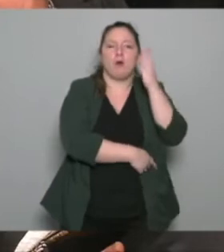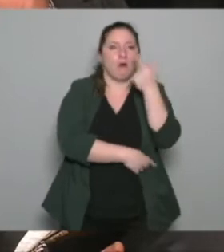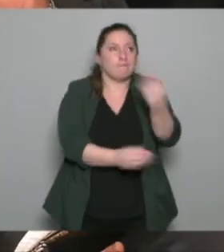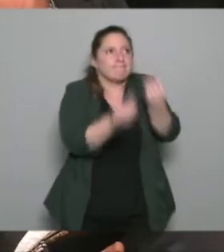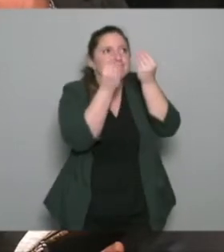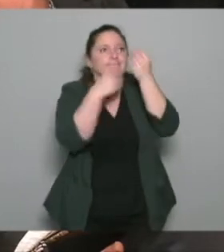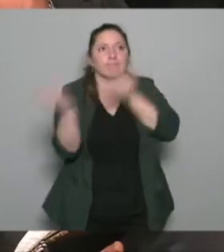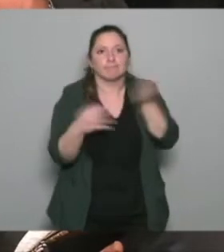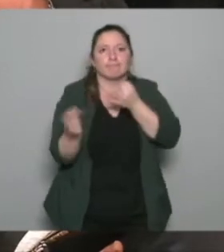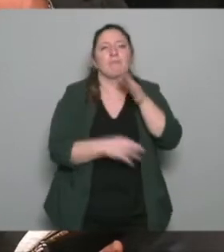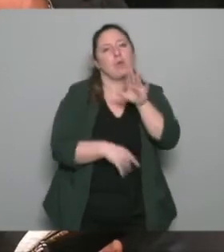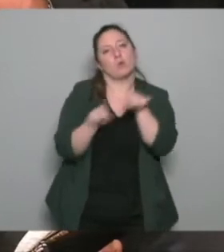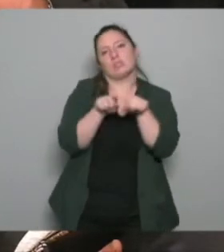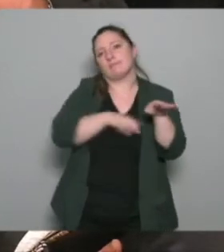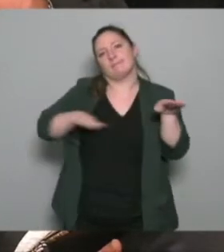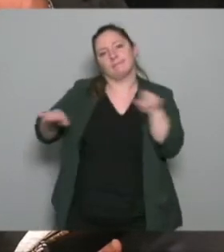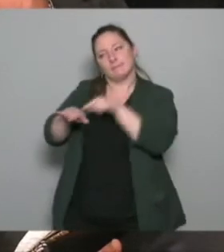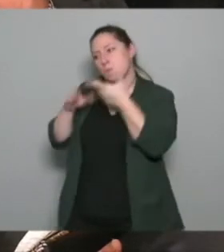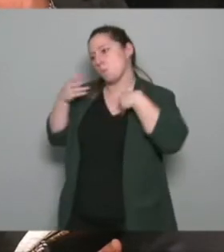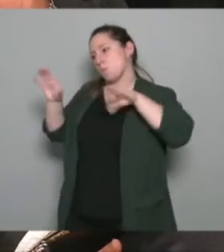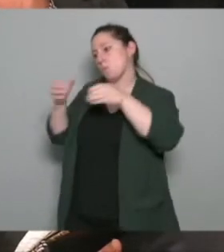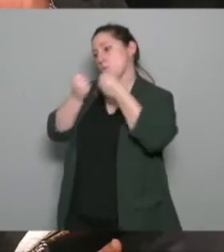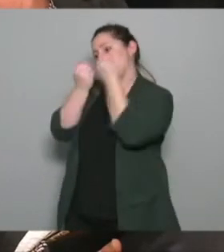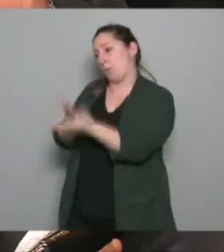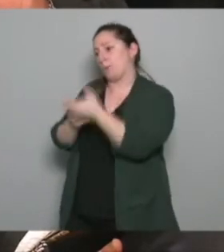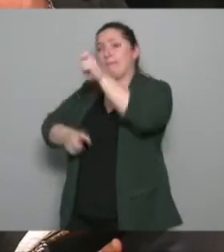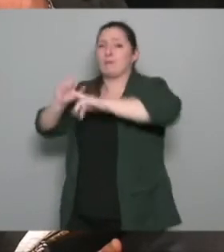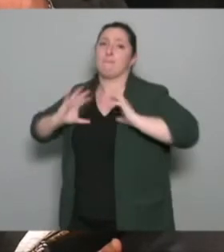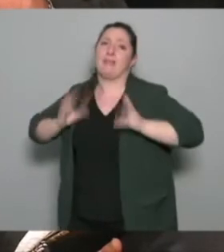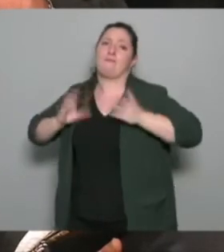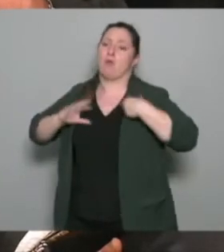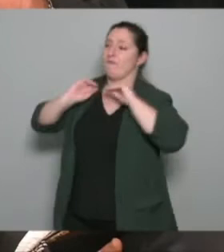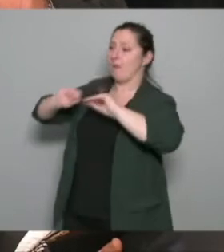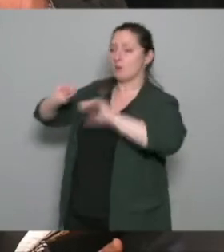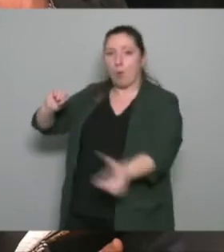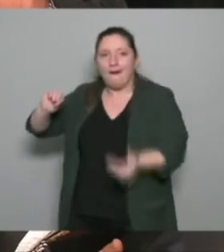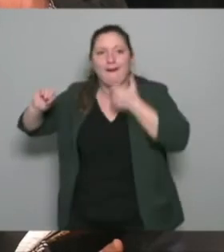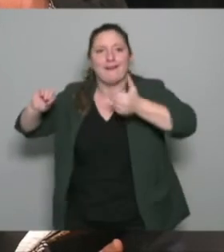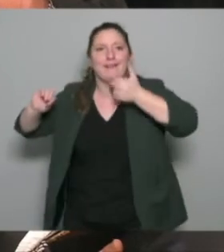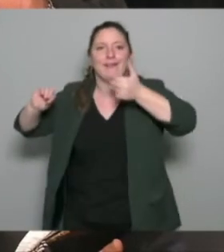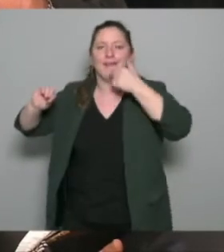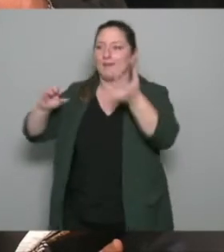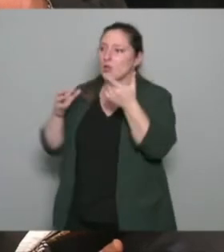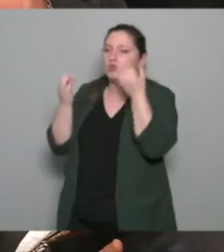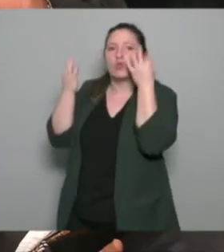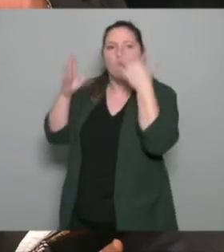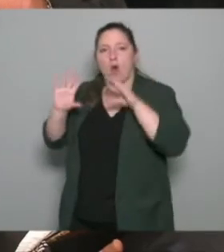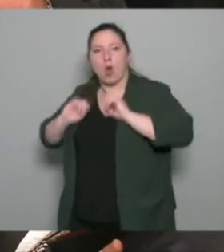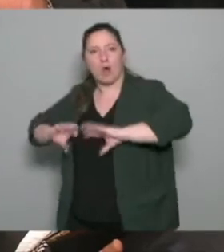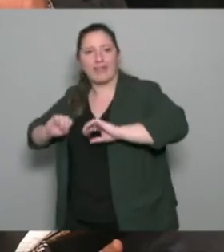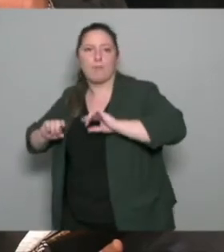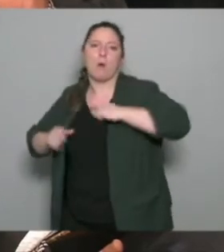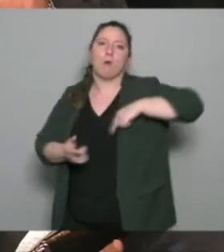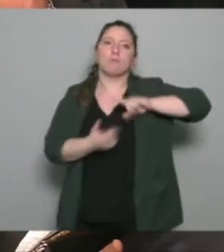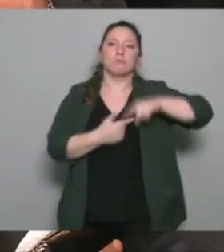mais on doit aussi proposer des formations à destination des bénévoles des formations de qualité tant sur l'entraînement que sur les nouvelles pratiques que sur la